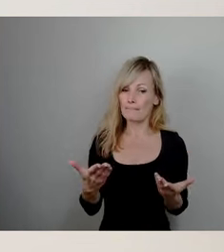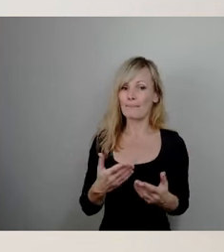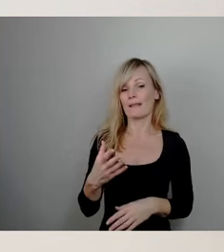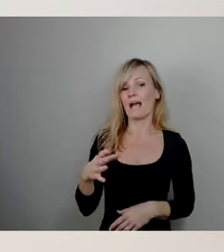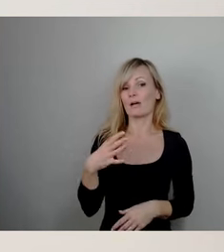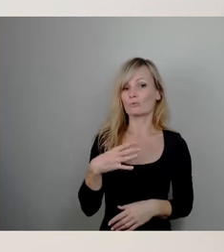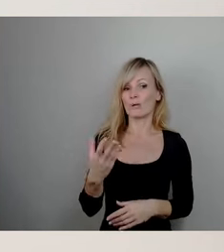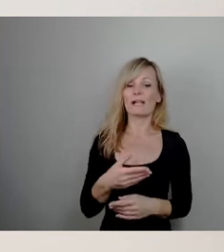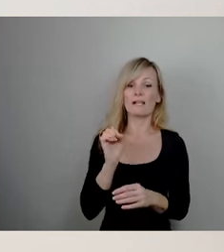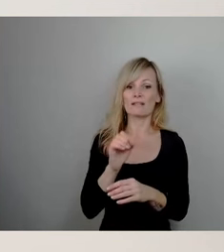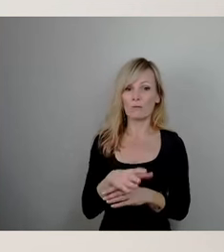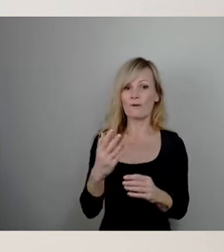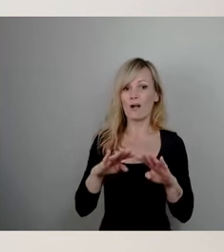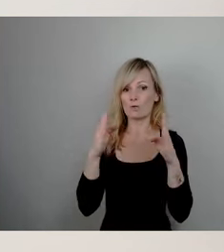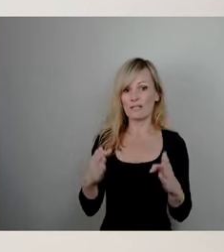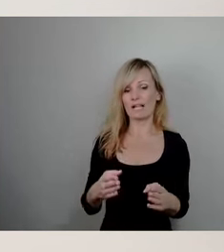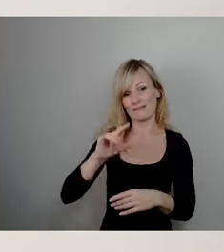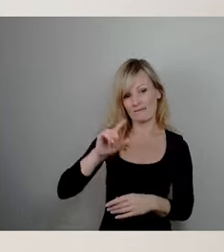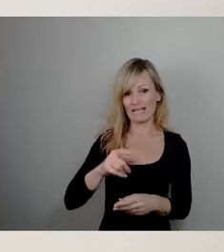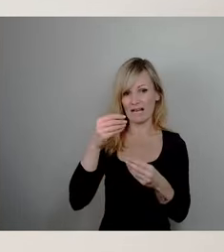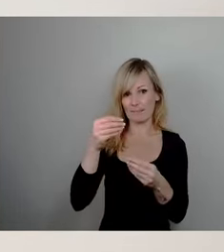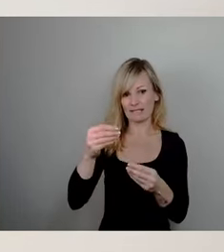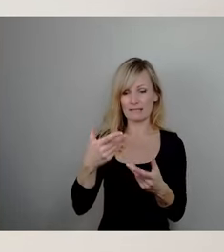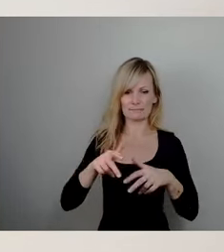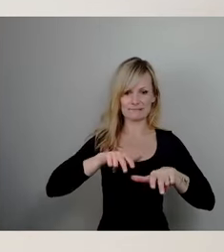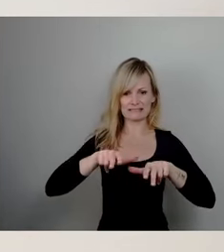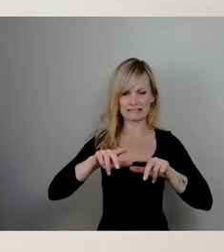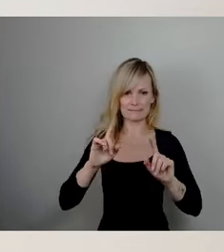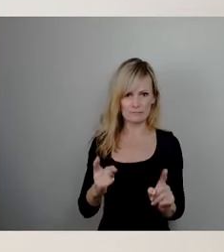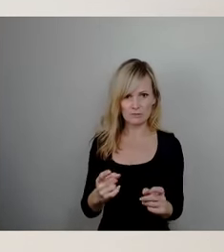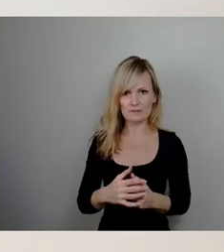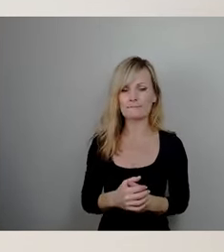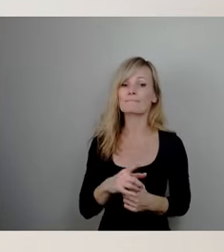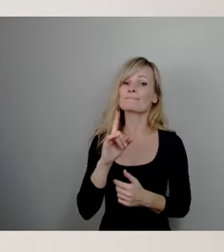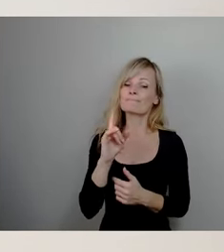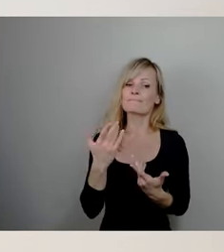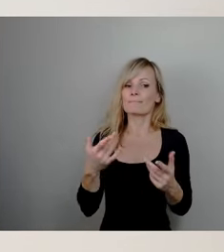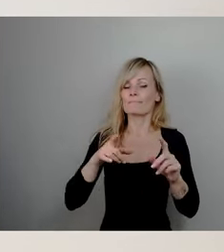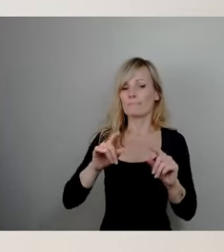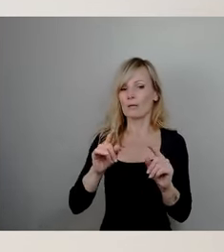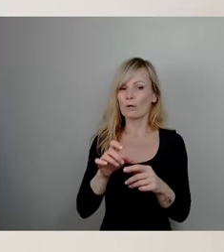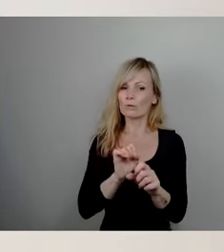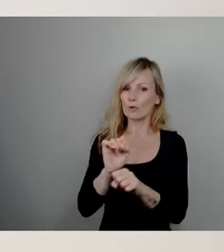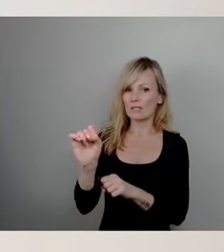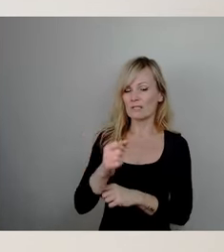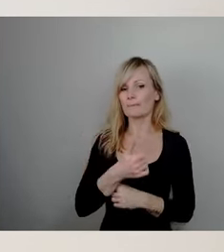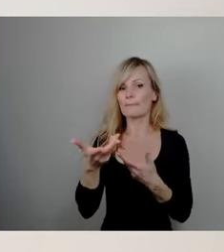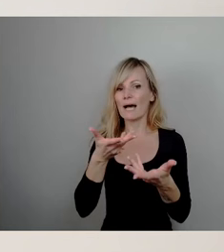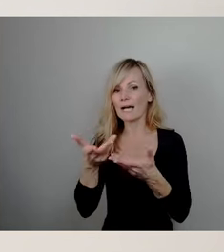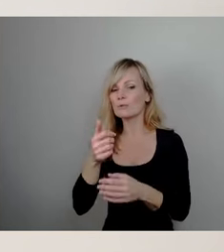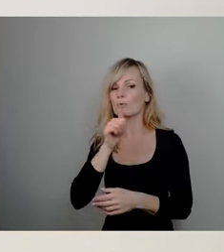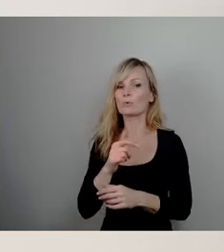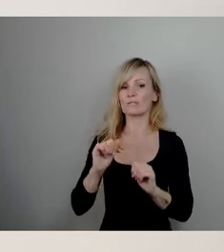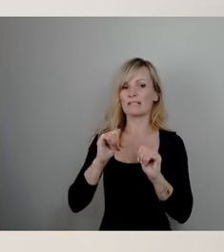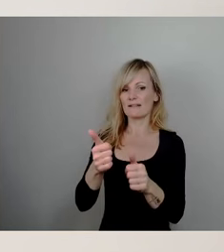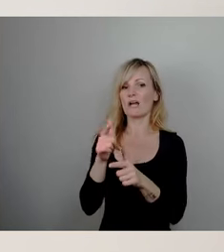Mitteln auskommen, was aber nicht heißt, dass insbesondere in den Beratungen im Jugendhilfeausschuss, aber dann auch